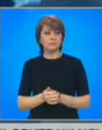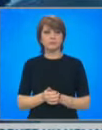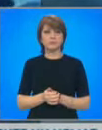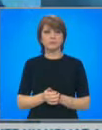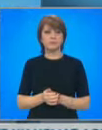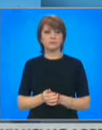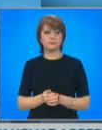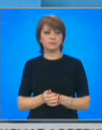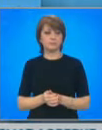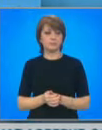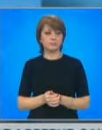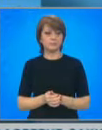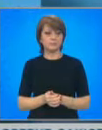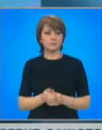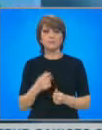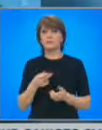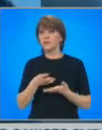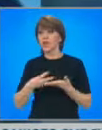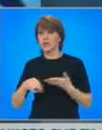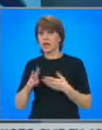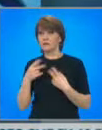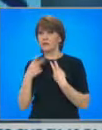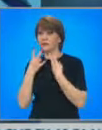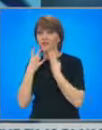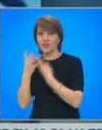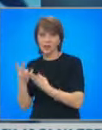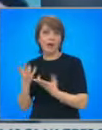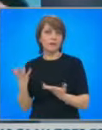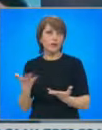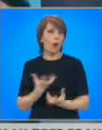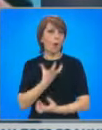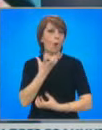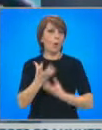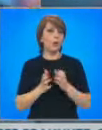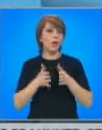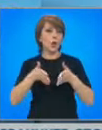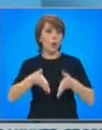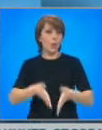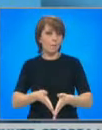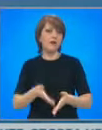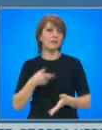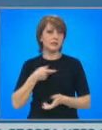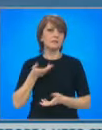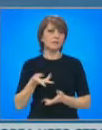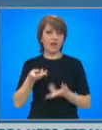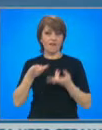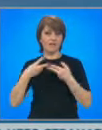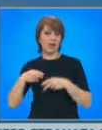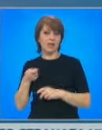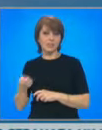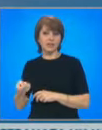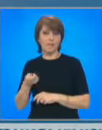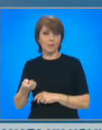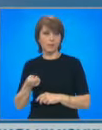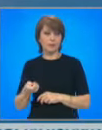ме е грех. Изизнах да видя за какво става с дома и видях, че гори корова и си върнах, вече да ги събуждам на всички. Екстремно